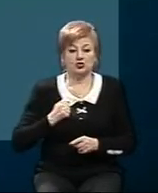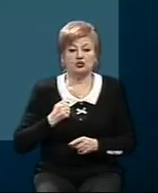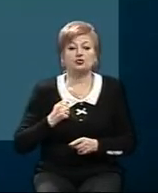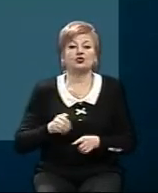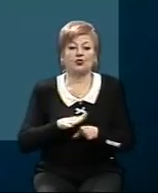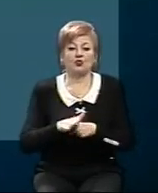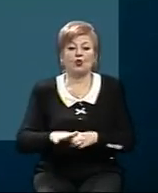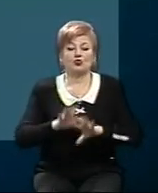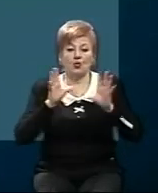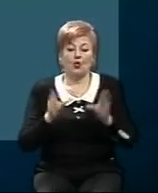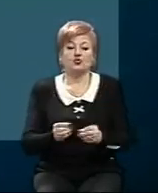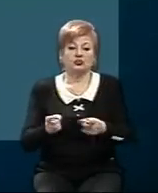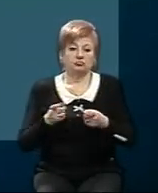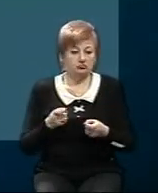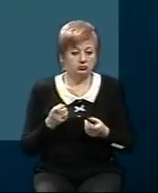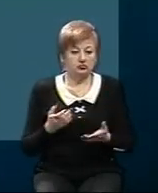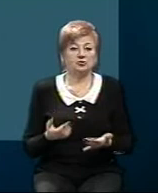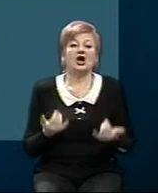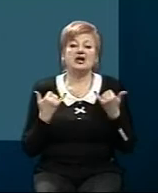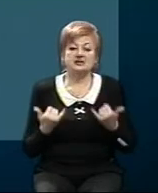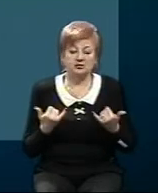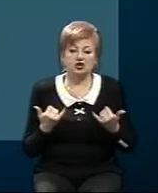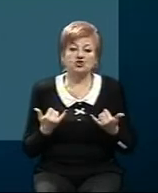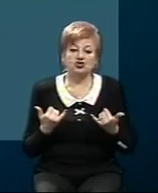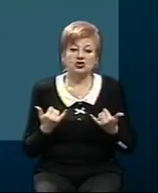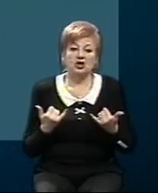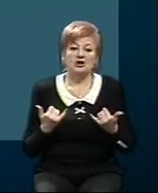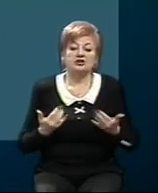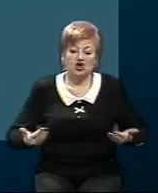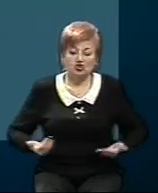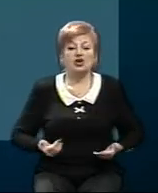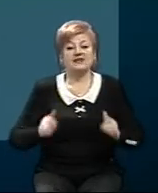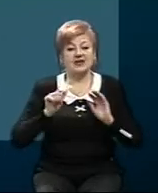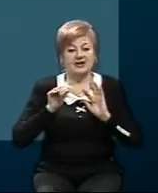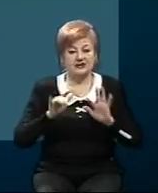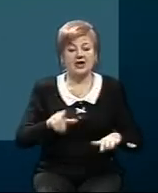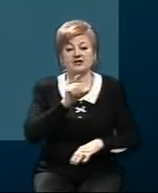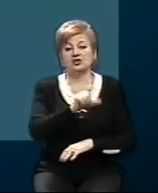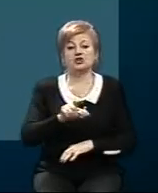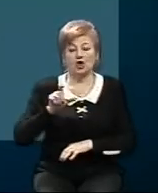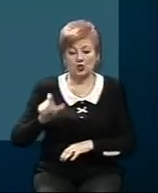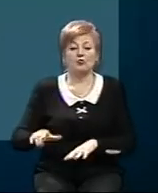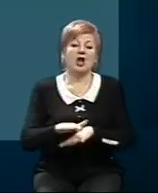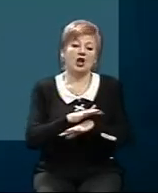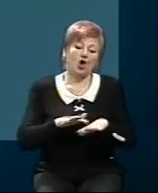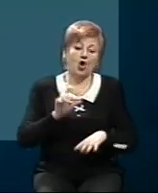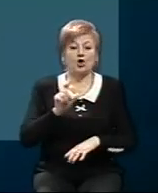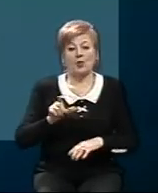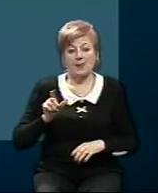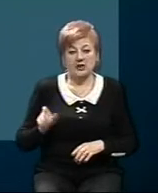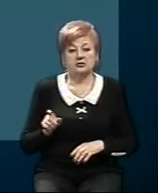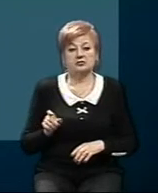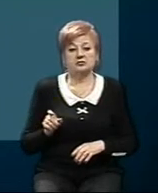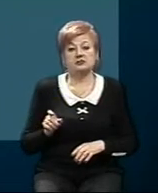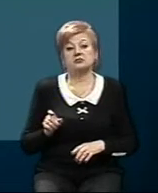повному обсязі. Зараз для життєдіяльності населення, громадськості,